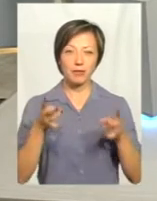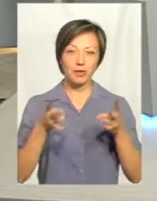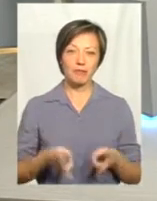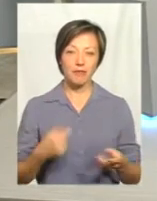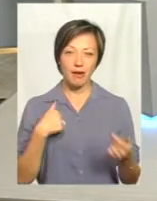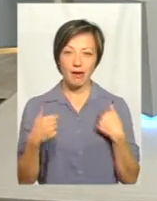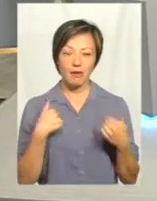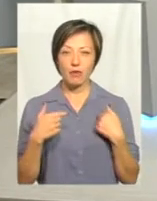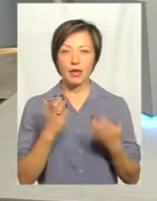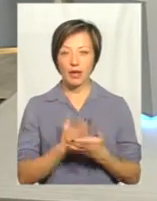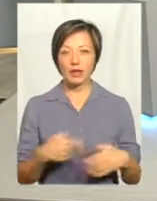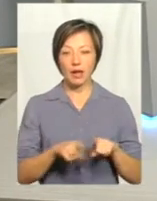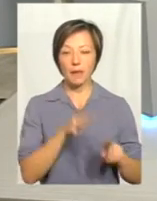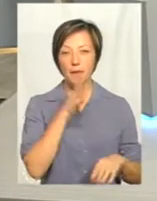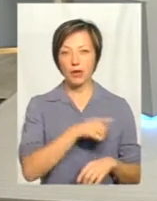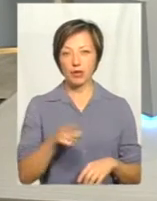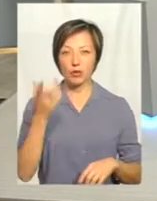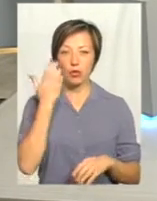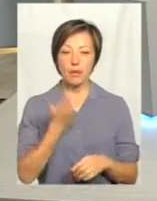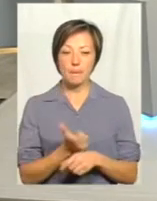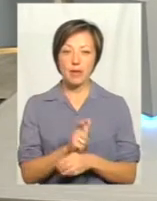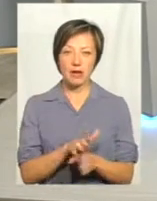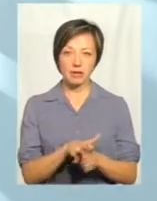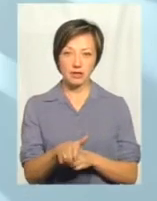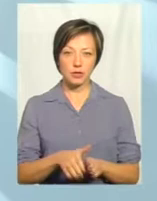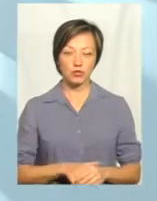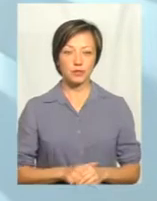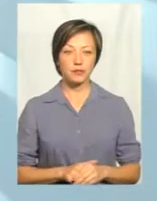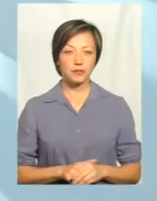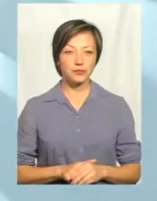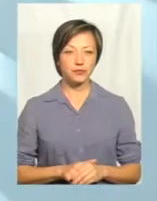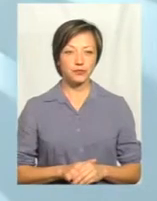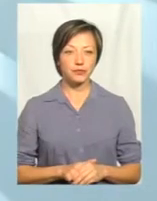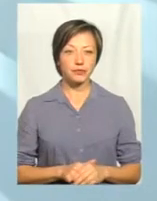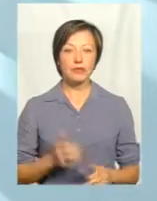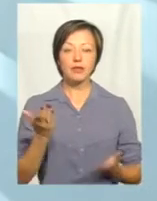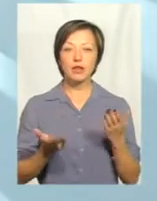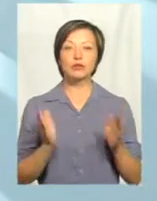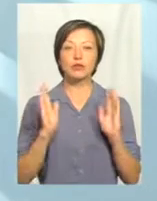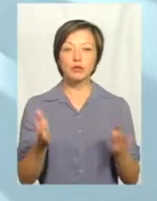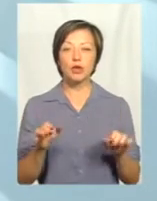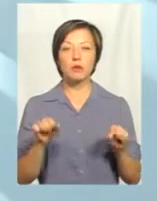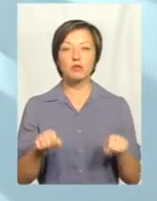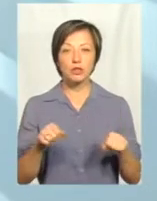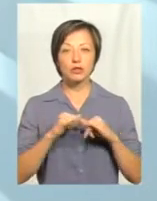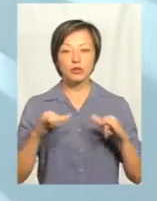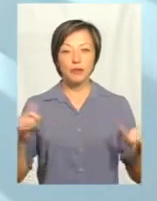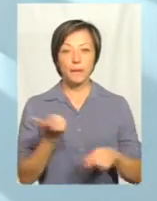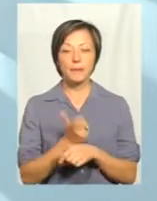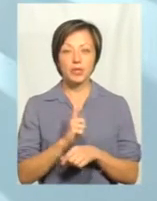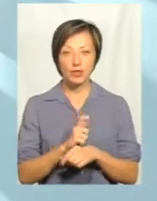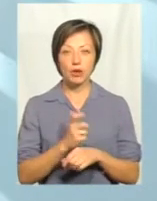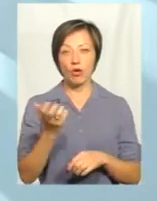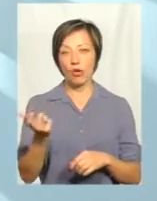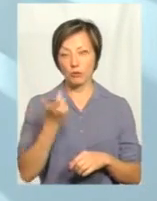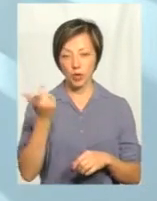тоді, бо є і такі періоди у нас, коли він перенасичується. Якщо буде можливість, що буде розвиватися більше тепличний господарств,